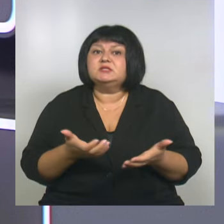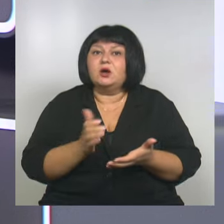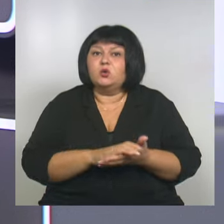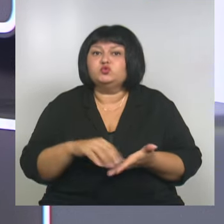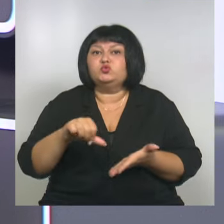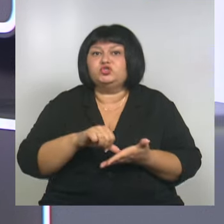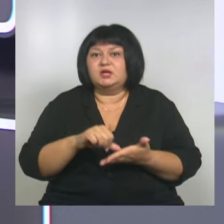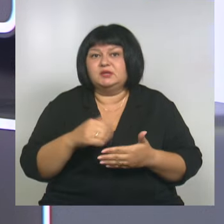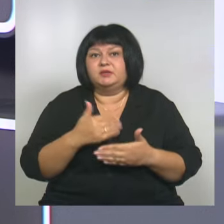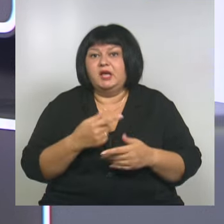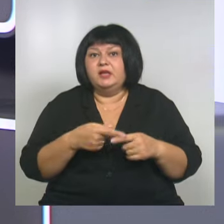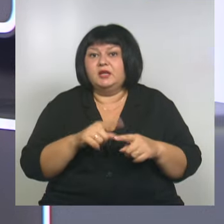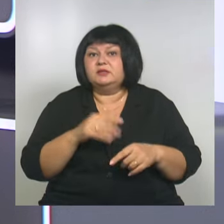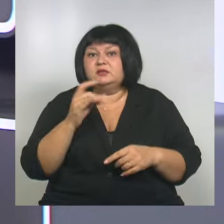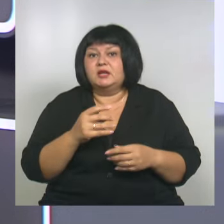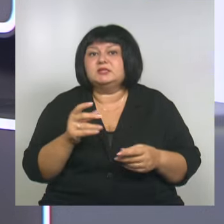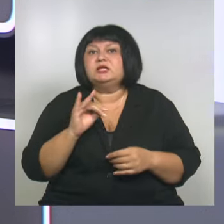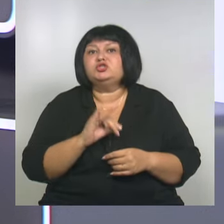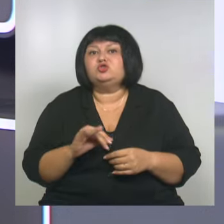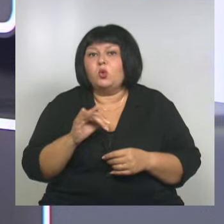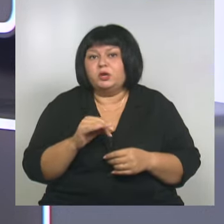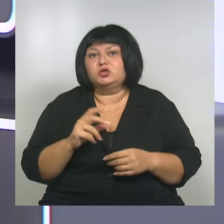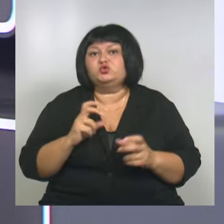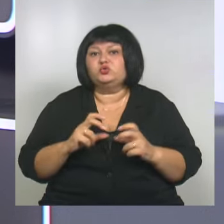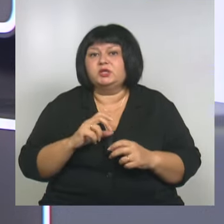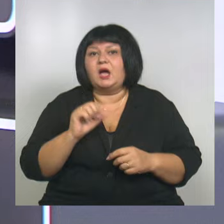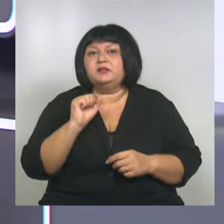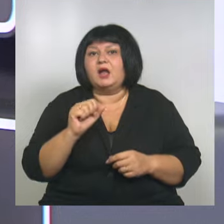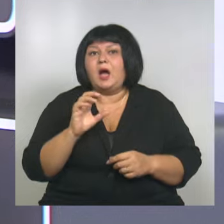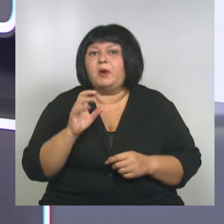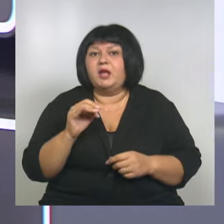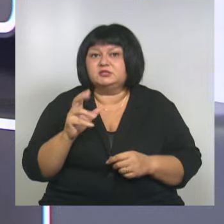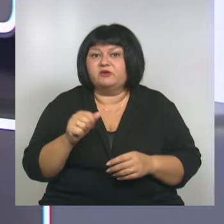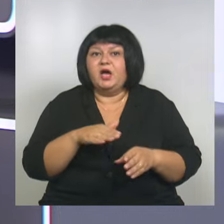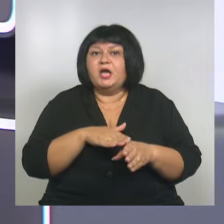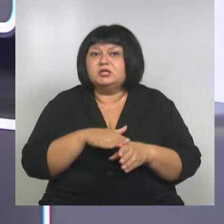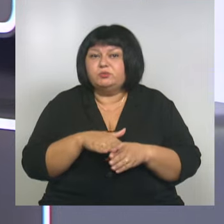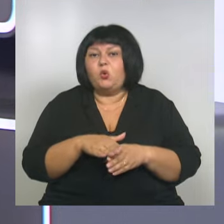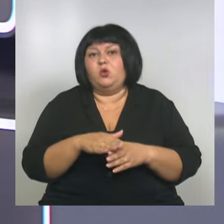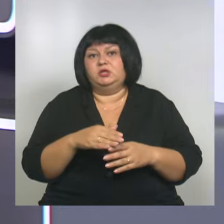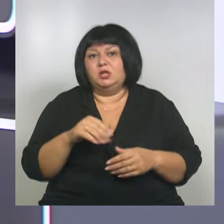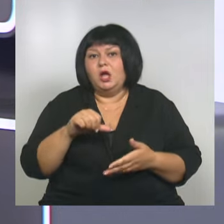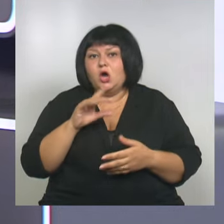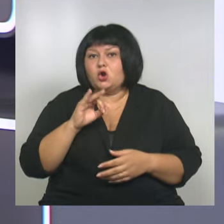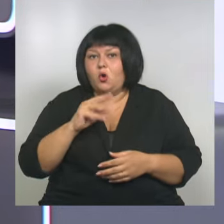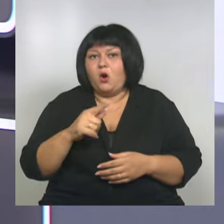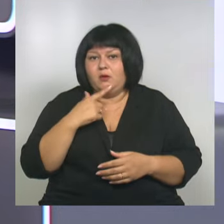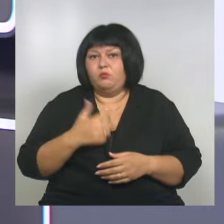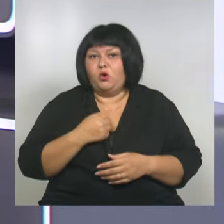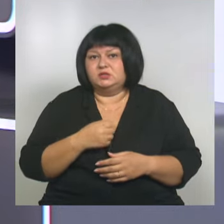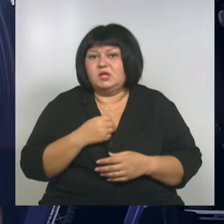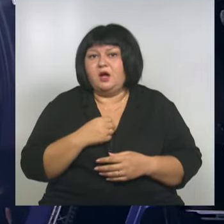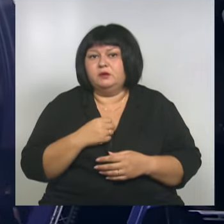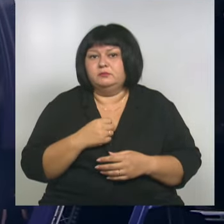участниками постановки. На этот раз история студента Андрея Аболянского, который исполнил роль бойца добровольной территориальной самообороны.